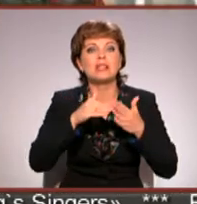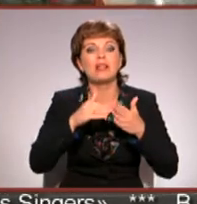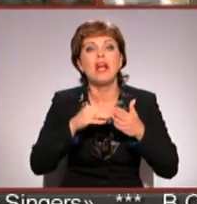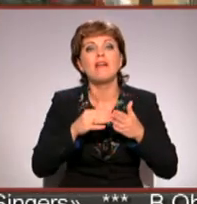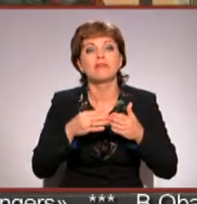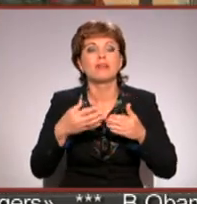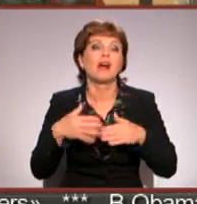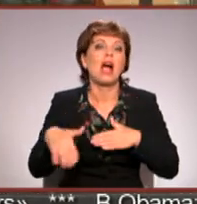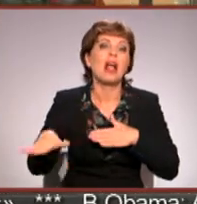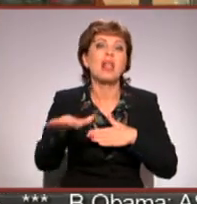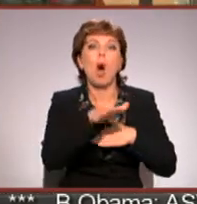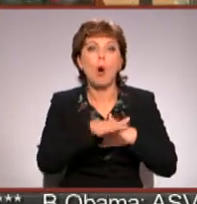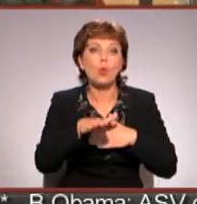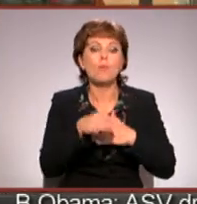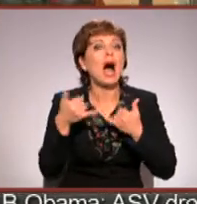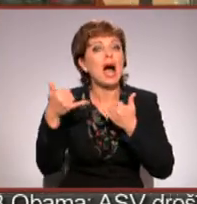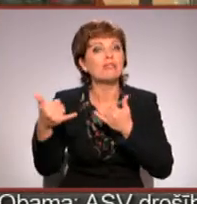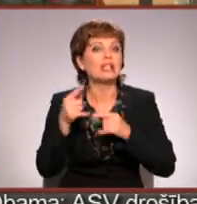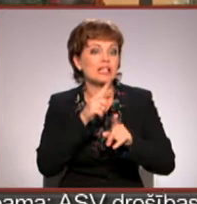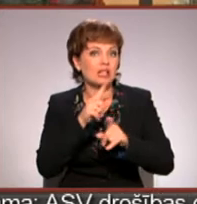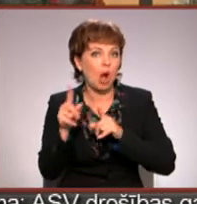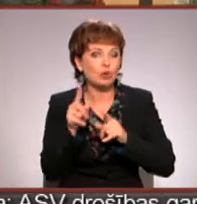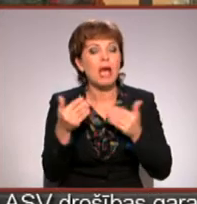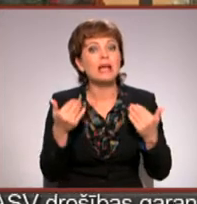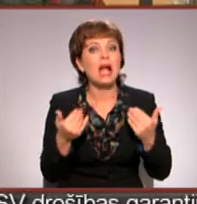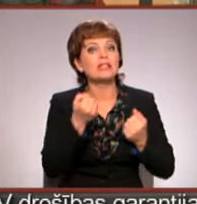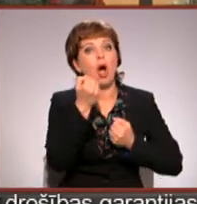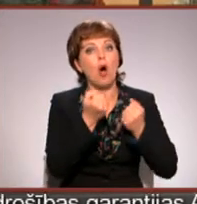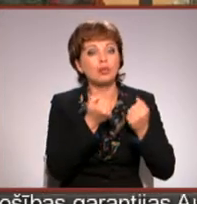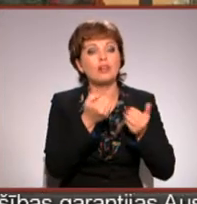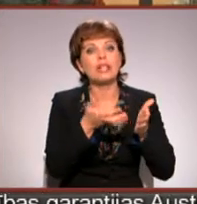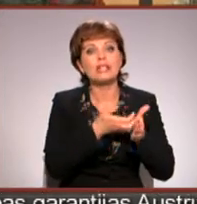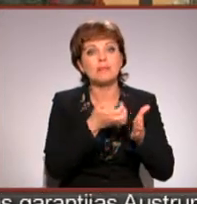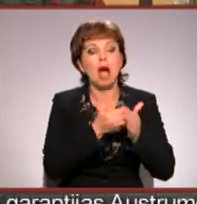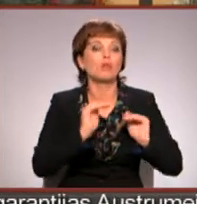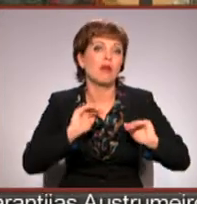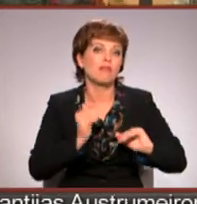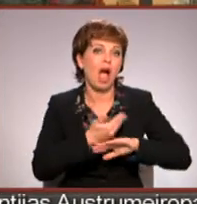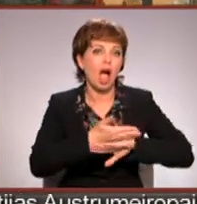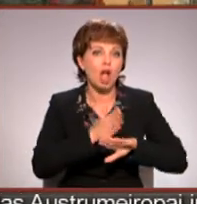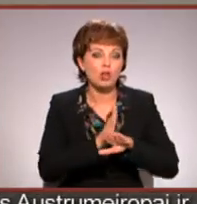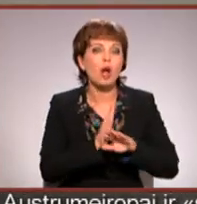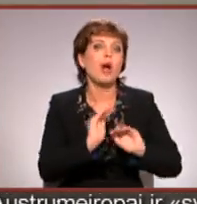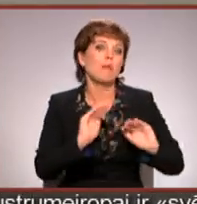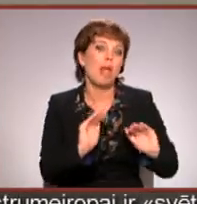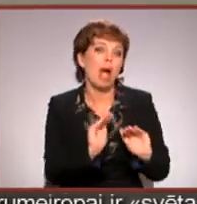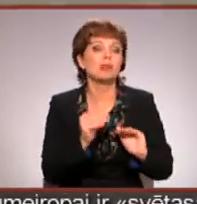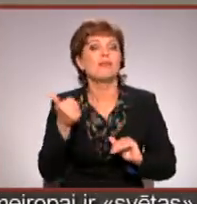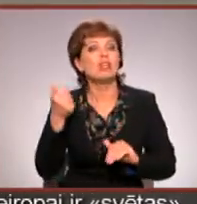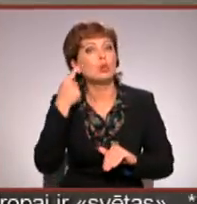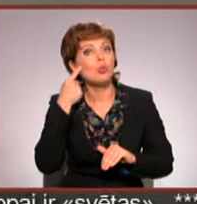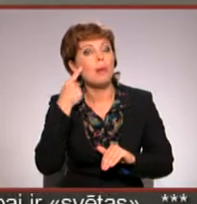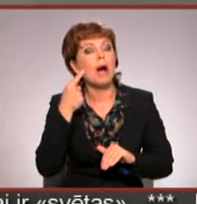Šobrīd tas viss ir atvēlēts transportam, taču realtātē autovadītā izmanto tikai nelielu daļu no lielās platības. Viņa prāt